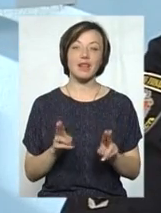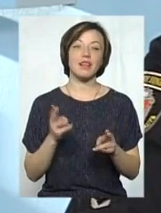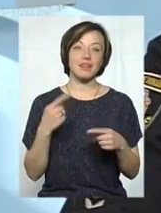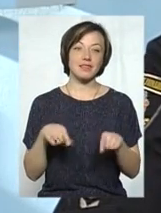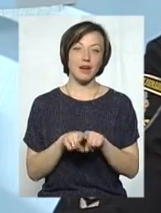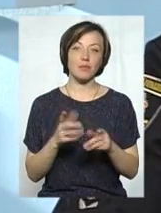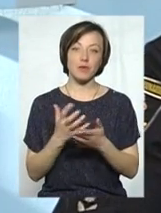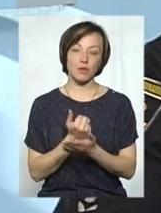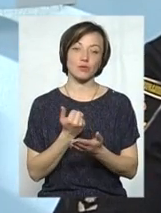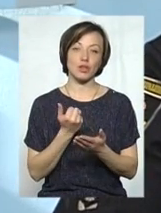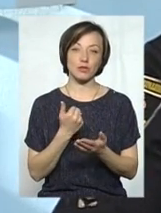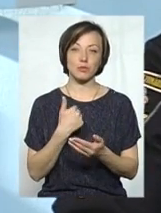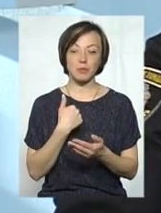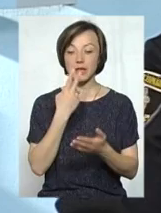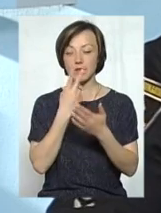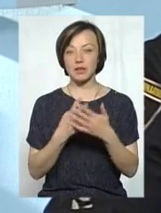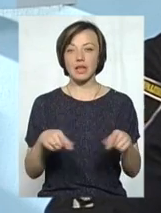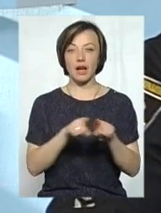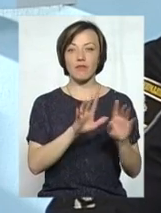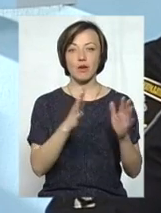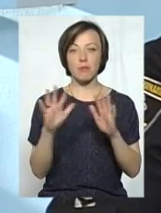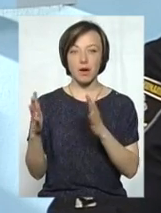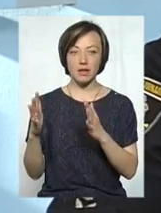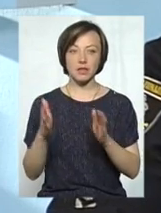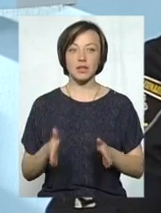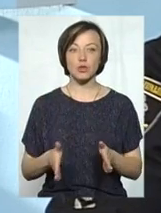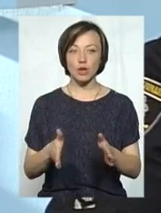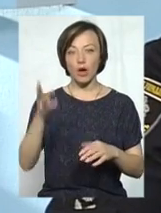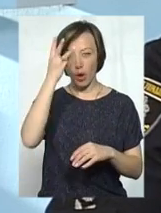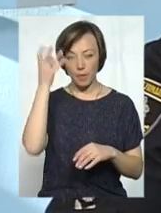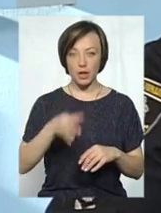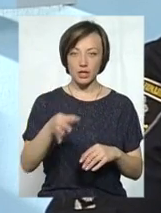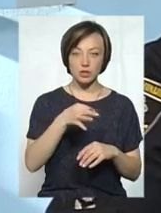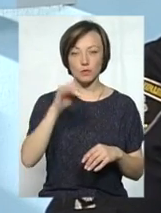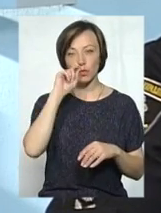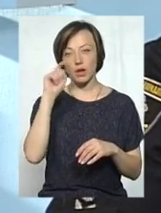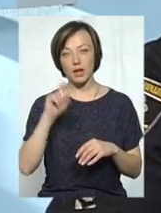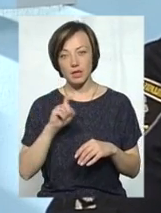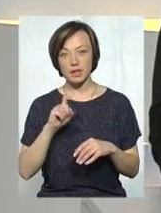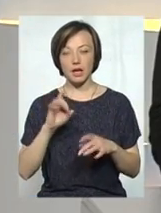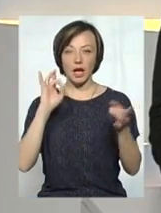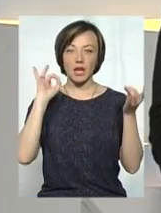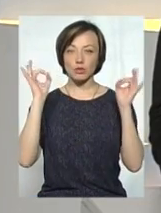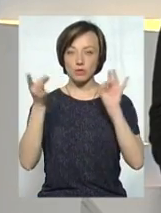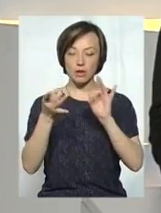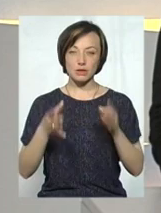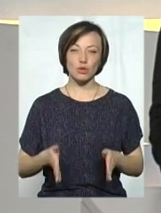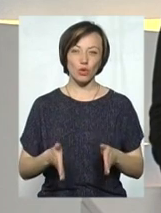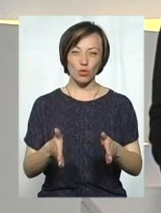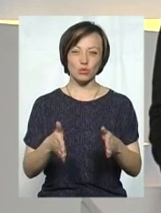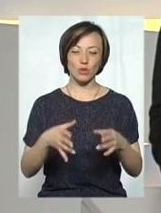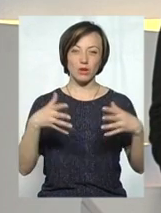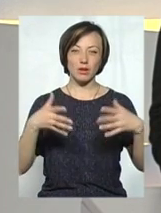так, ми спостерігаємо, буває, такі випадки, як на дорогах Хмельниччина, так і в Україні, і резонансні дорожньо-транспортні